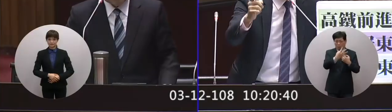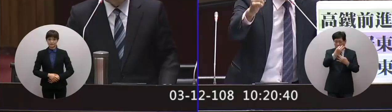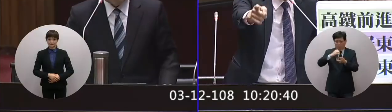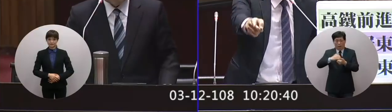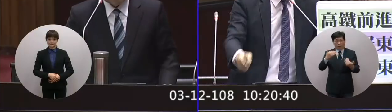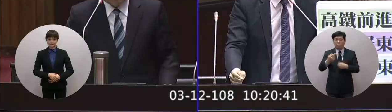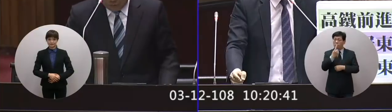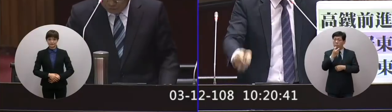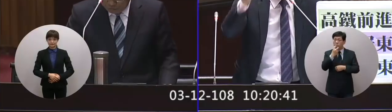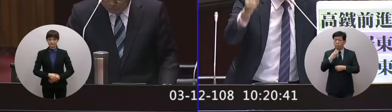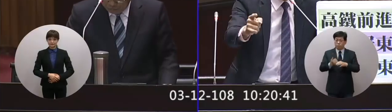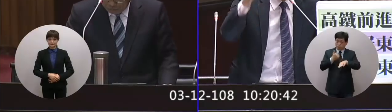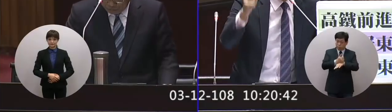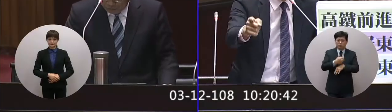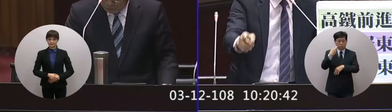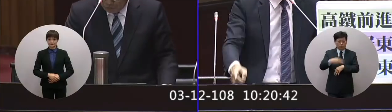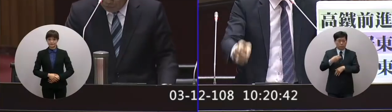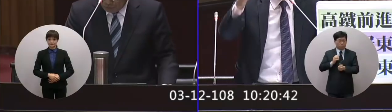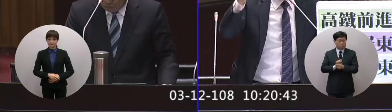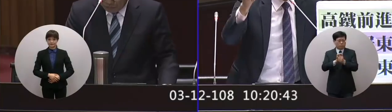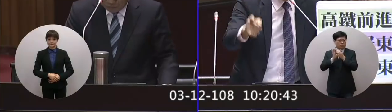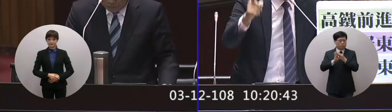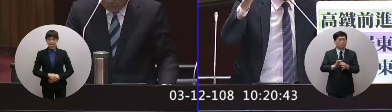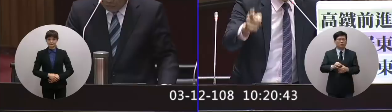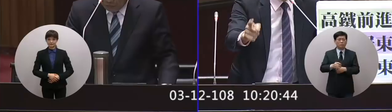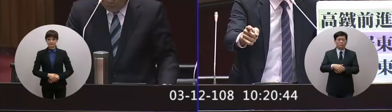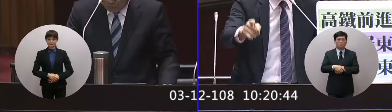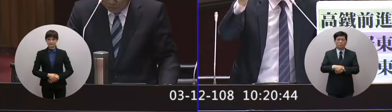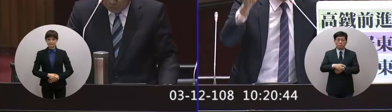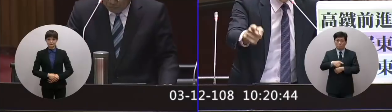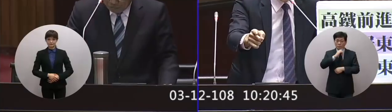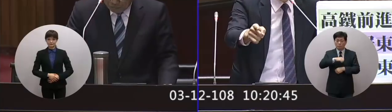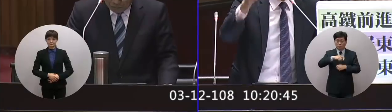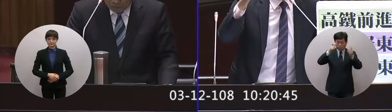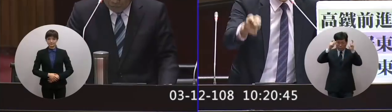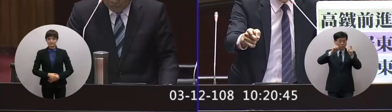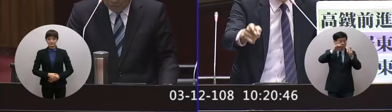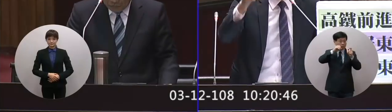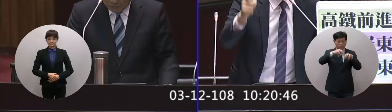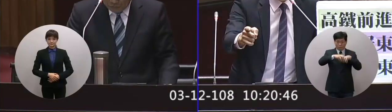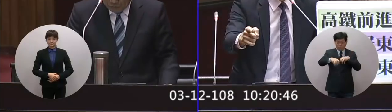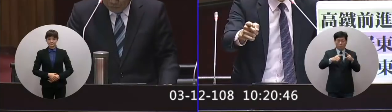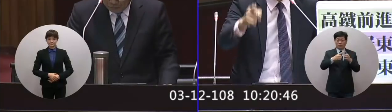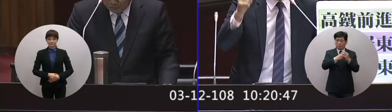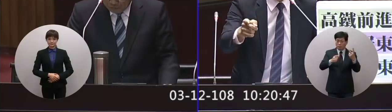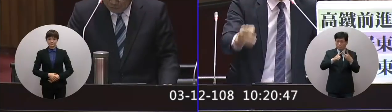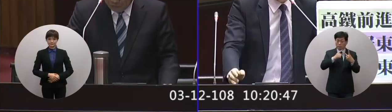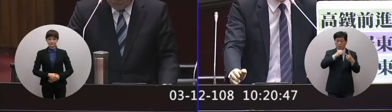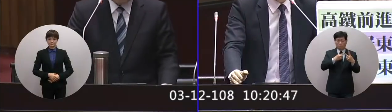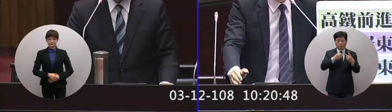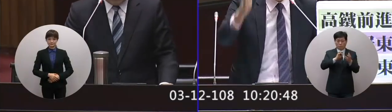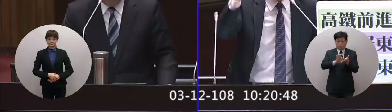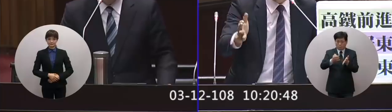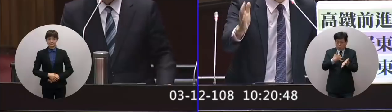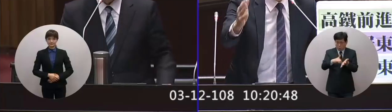不只在中央繼續執政在中央要繼續支持高雄的大五分院的人力原合編制要給